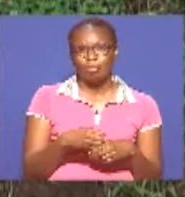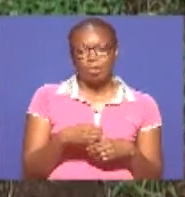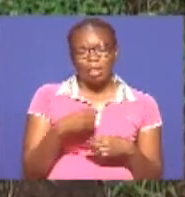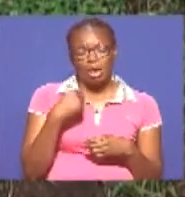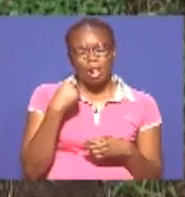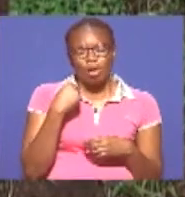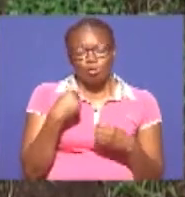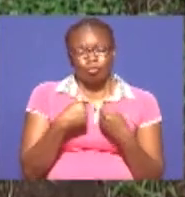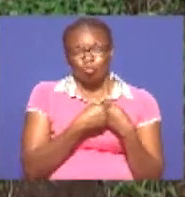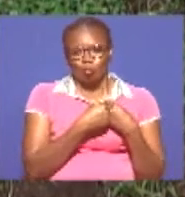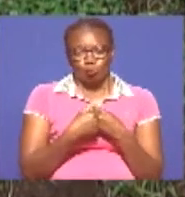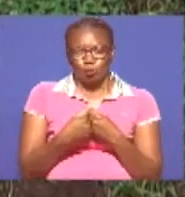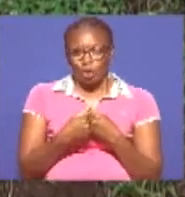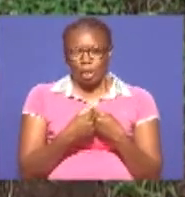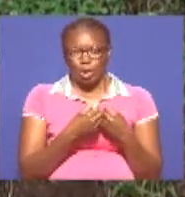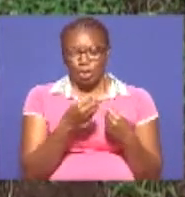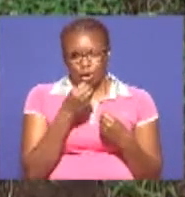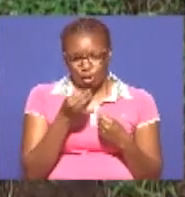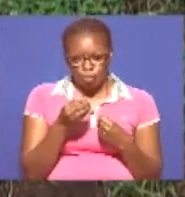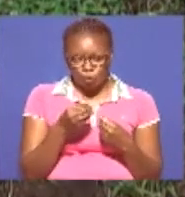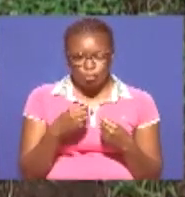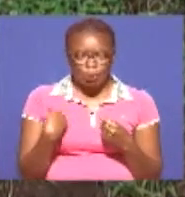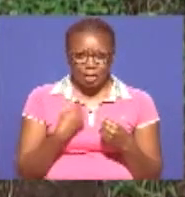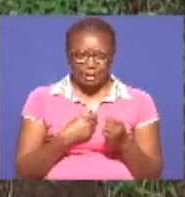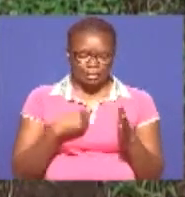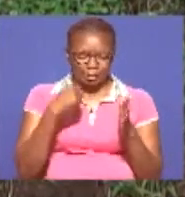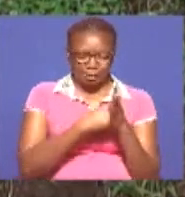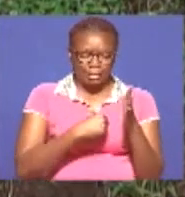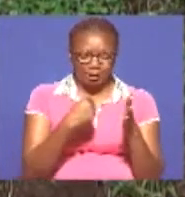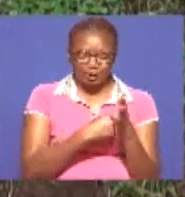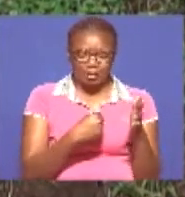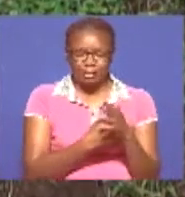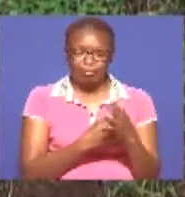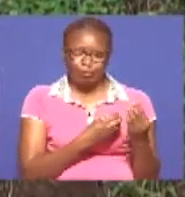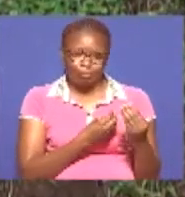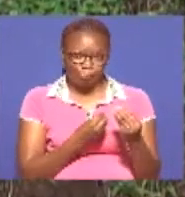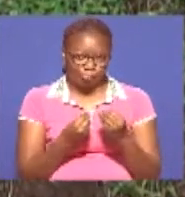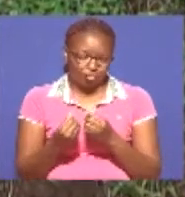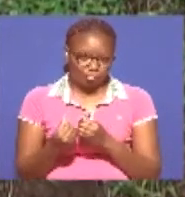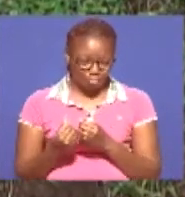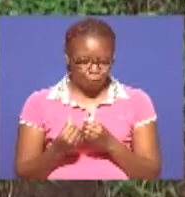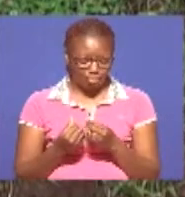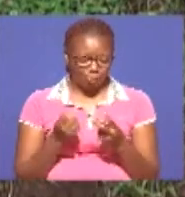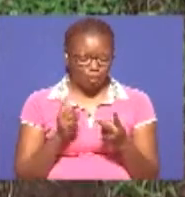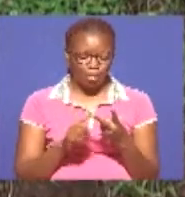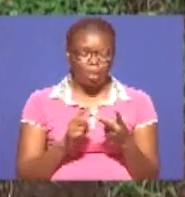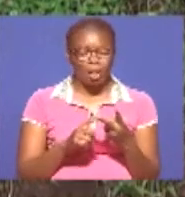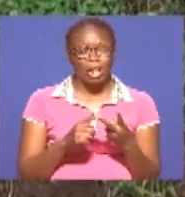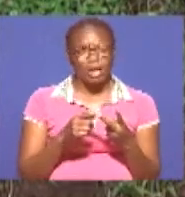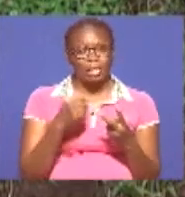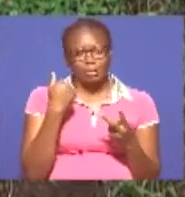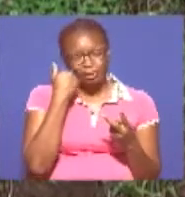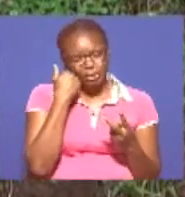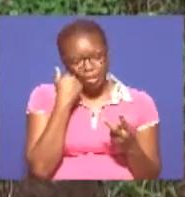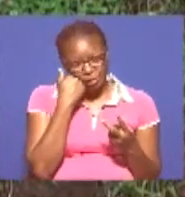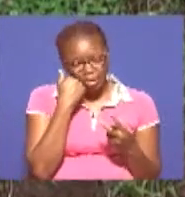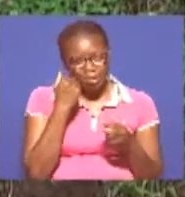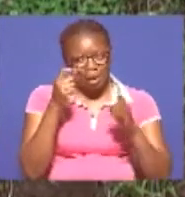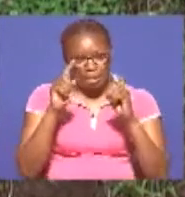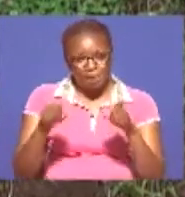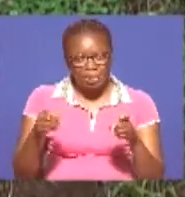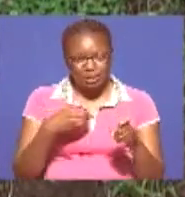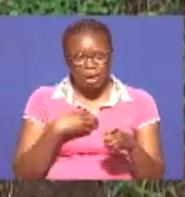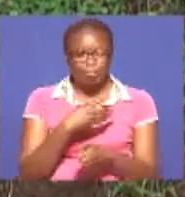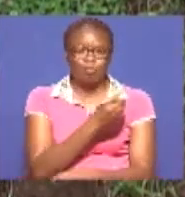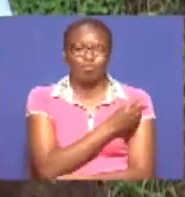chakula tunajaribu kungangana Lakini changamoto ya magojo lazima ukue na daktari wakaribu Atena kuna changamoto ya